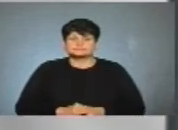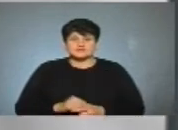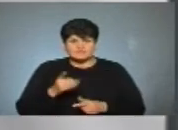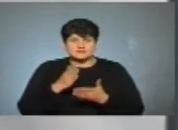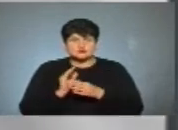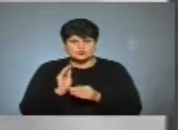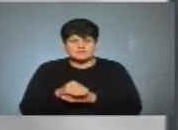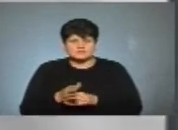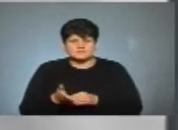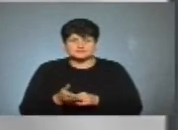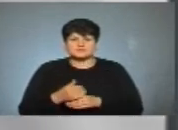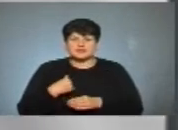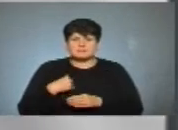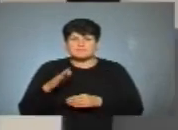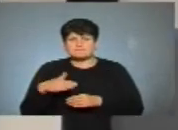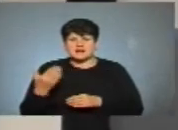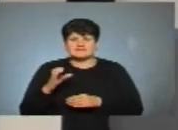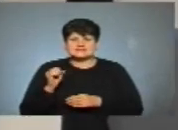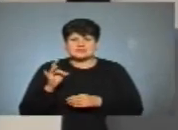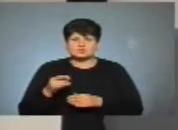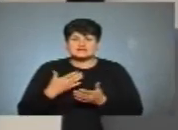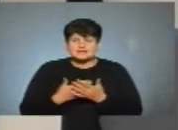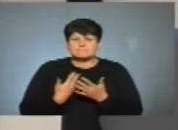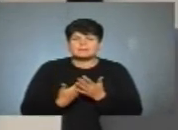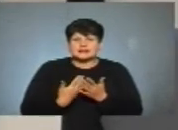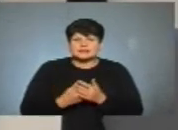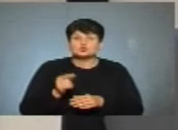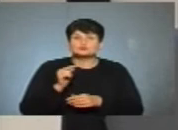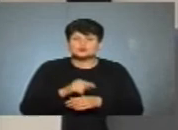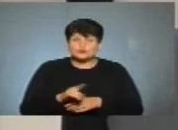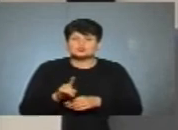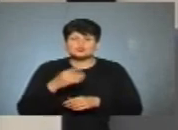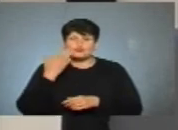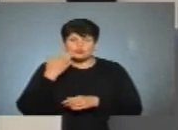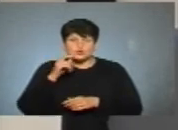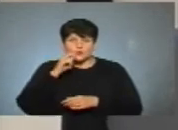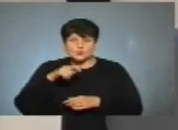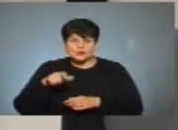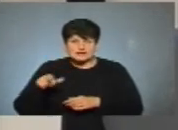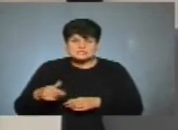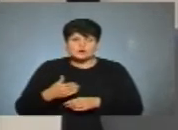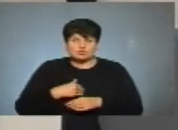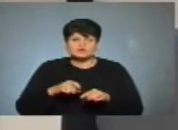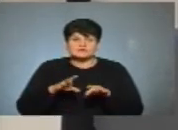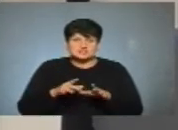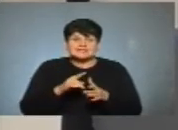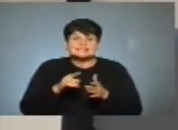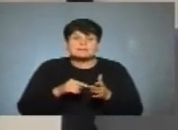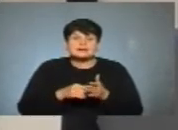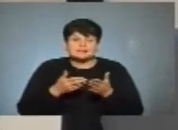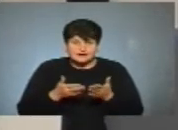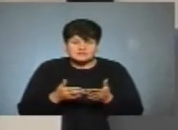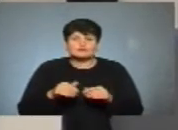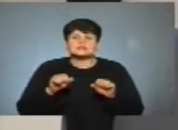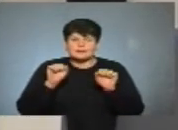ще додати? Ми, правий сектор, є яскравим прикладом того, що коли українці хочуть вирішувати якесь питання, то вони